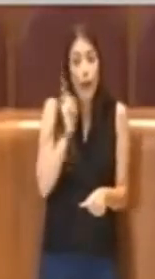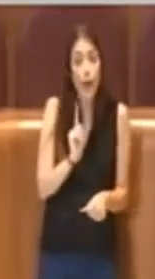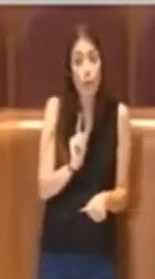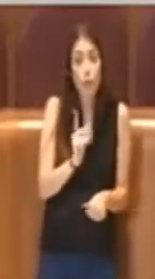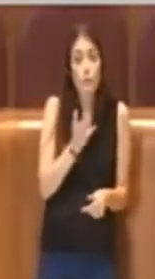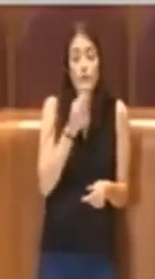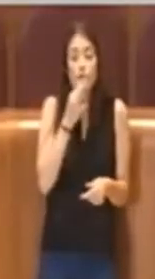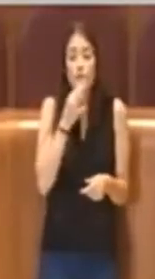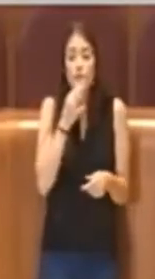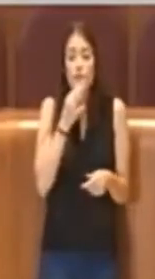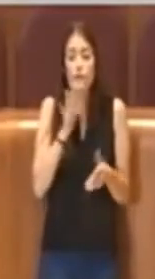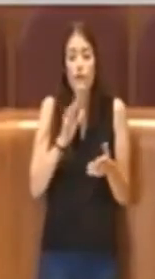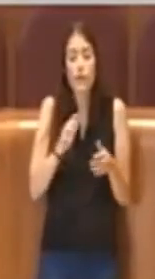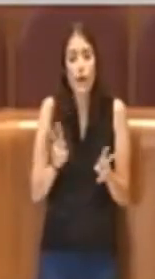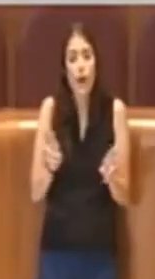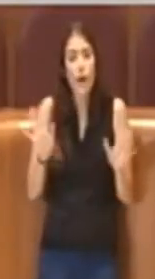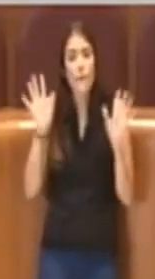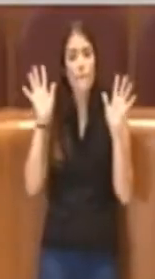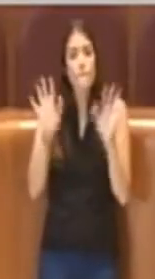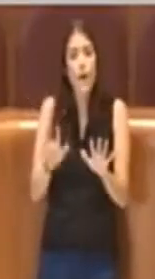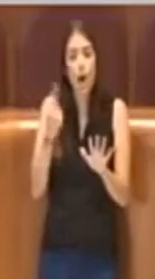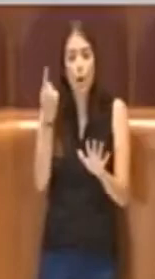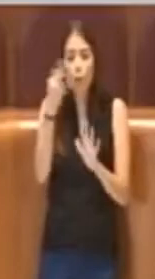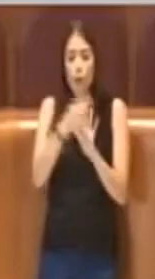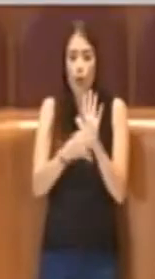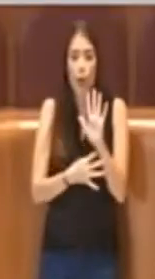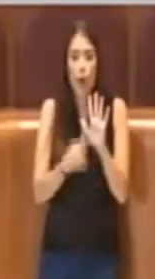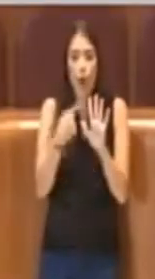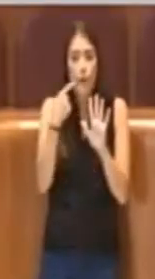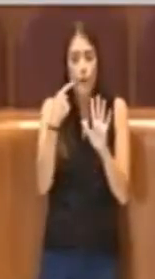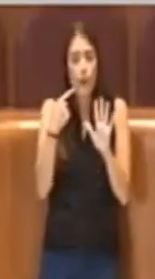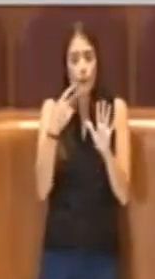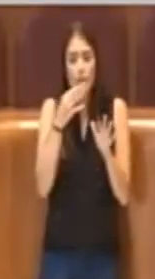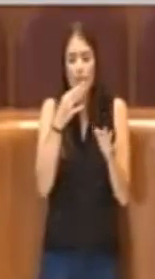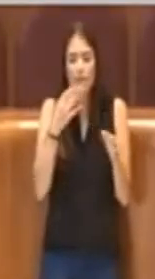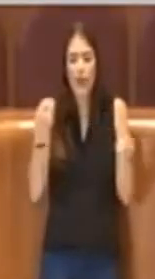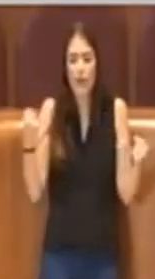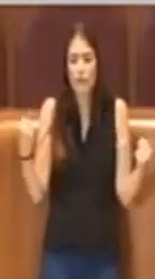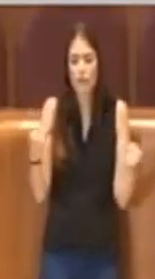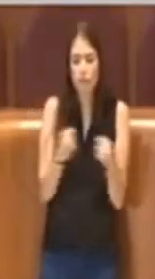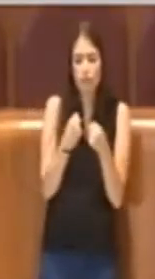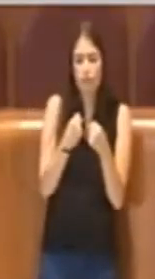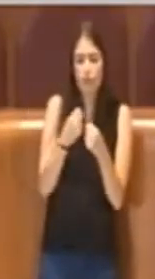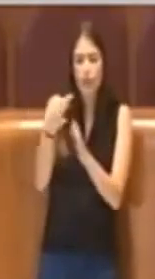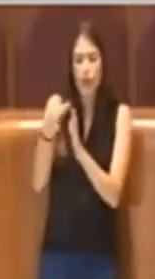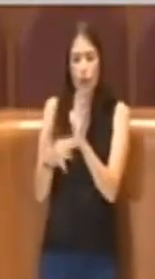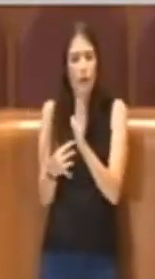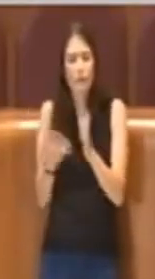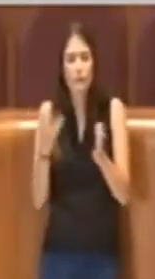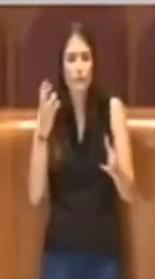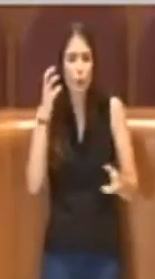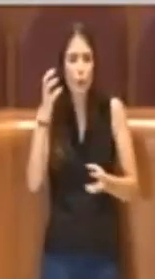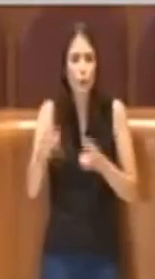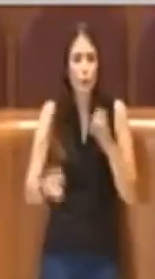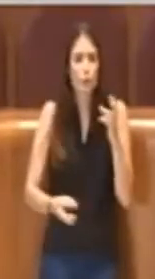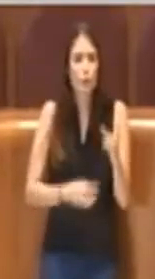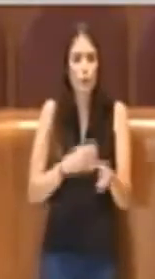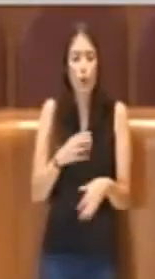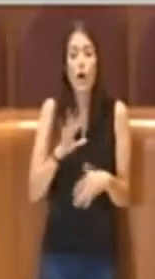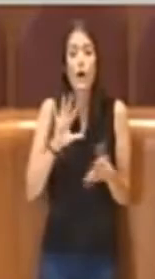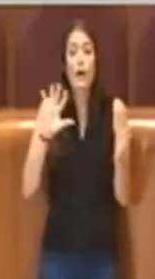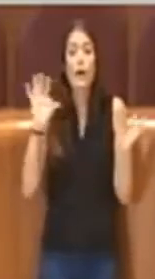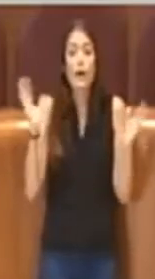smantella una parte di regolamento, quindi va in contrasto con altre parti del regolamento stesso. Al di là di questo, a parte l